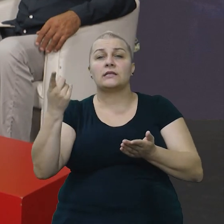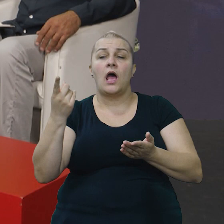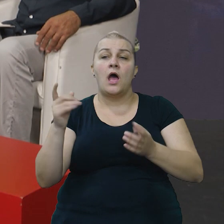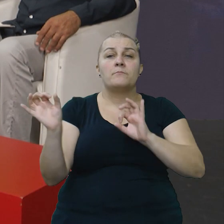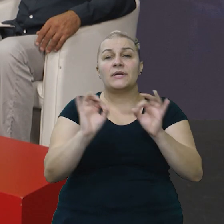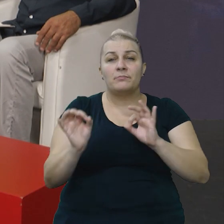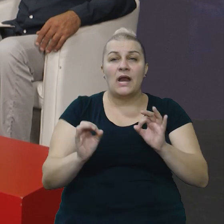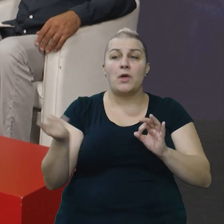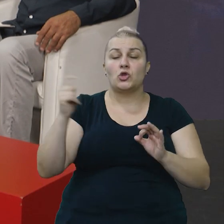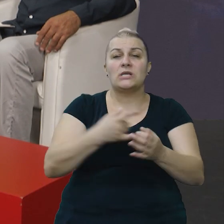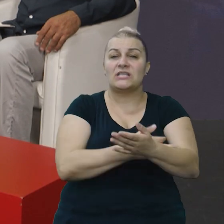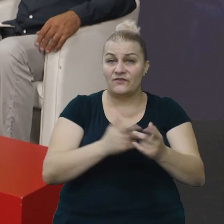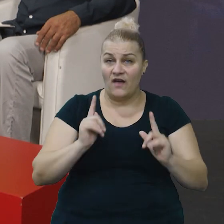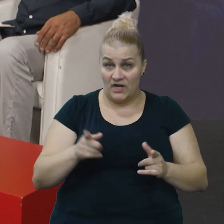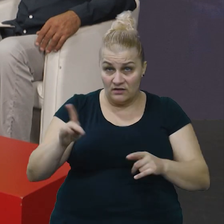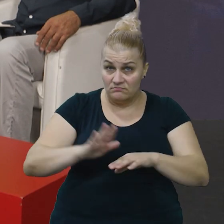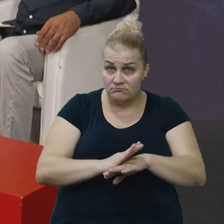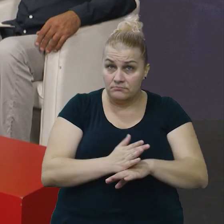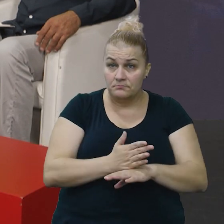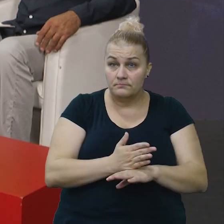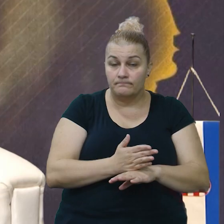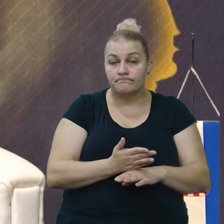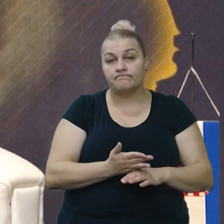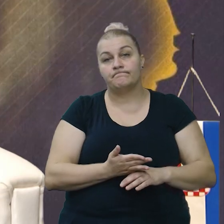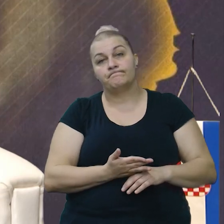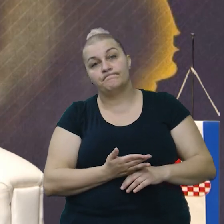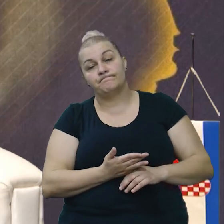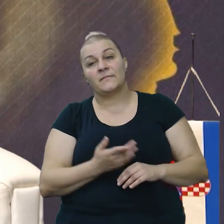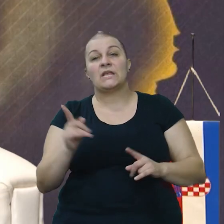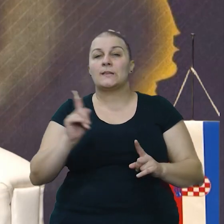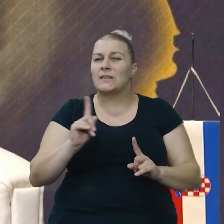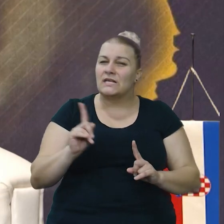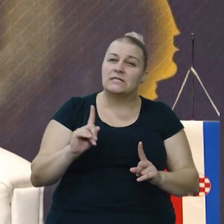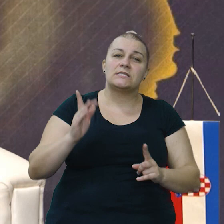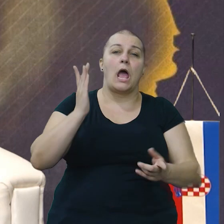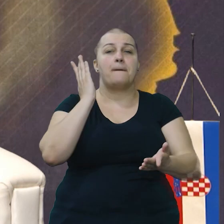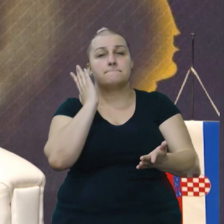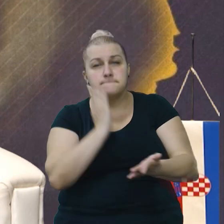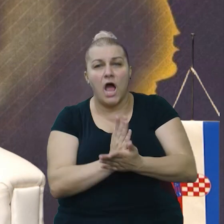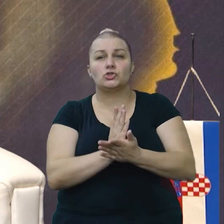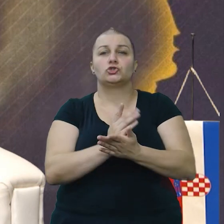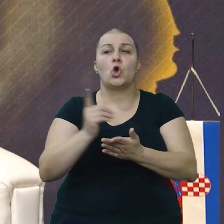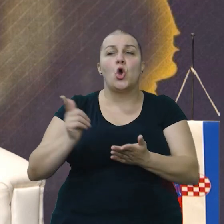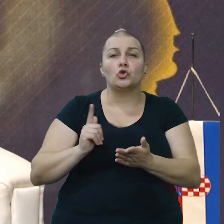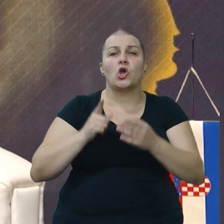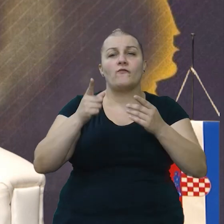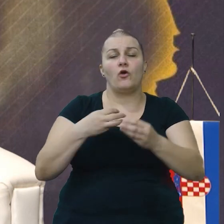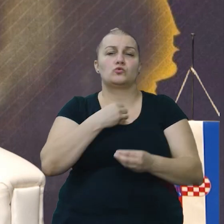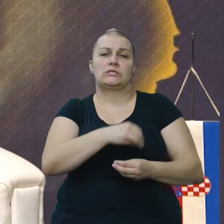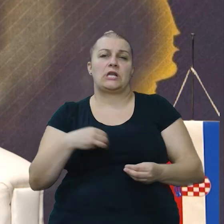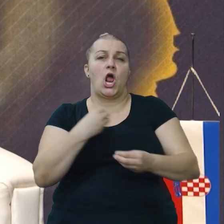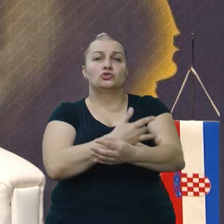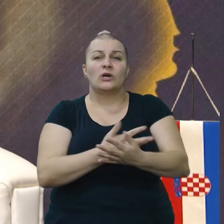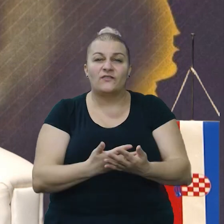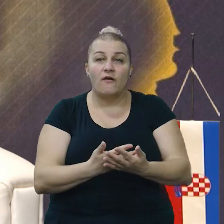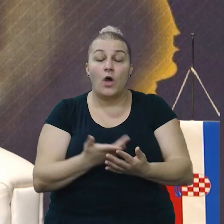zaista krvavirati? Pa nisam toliko baš krvavi, ali sam